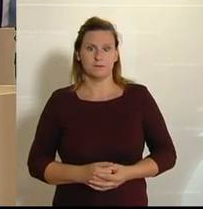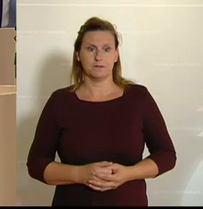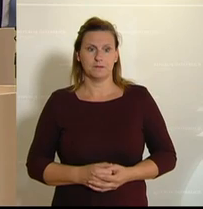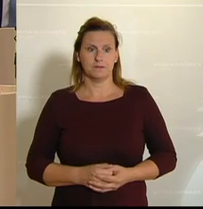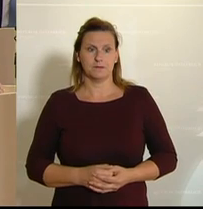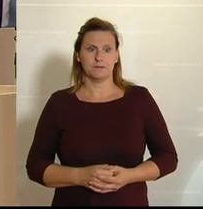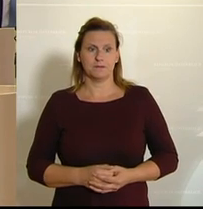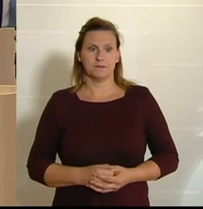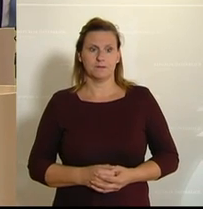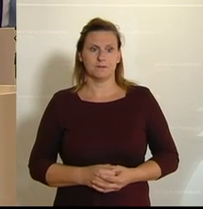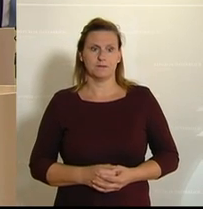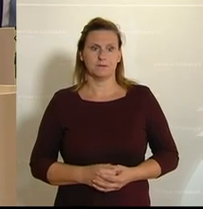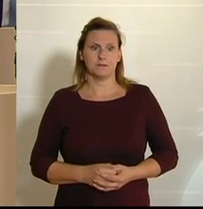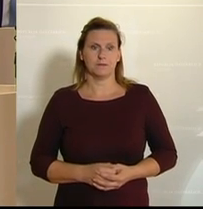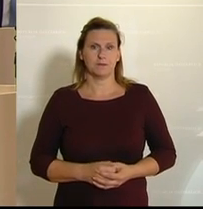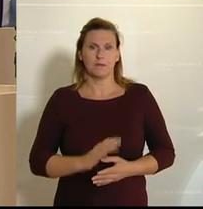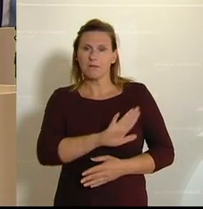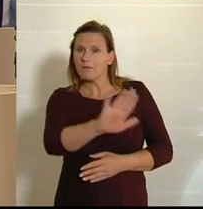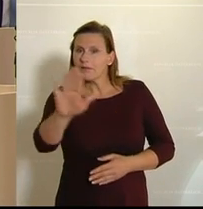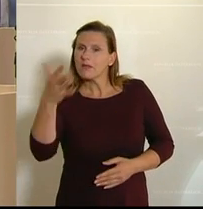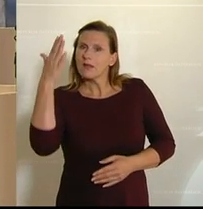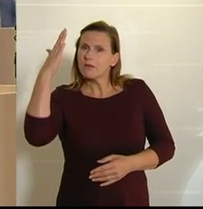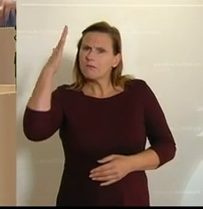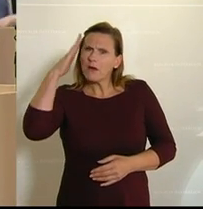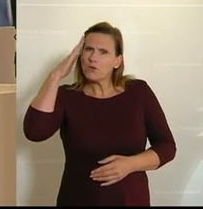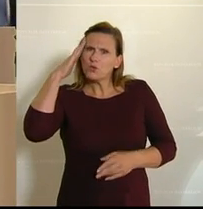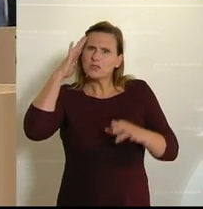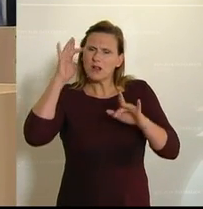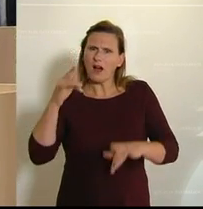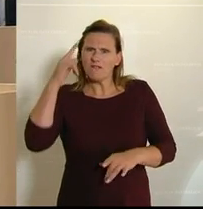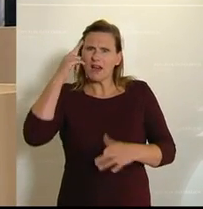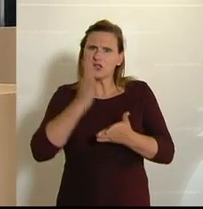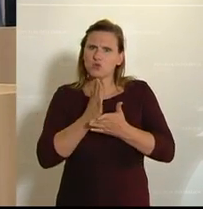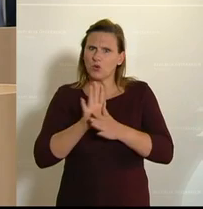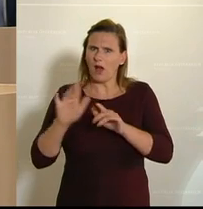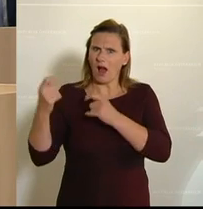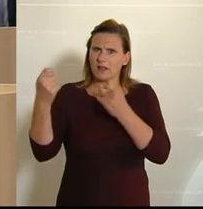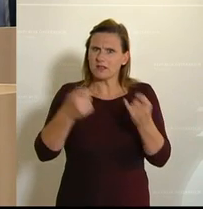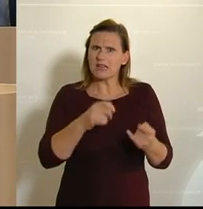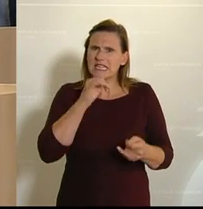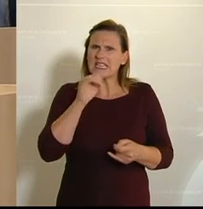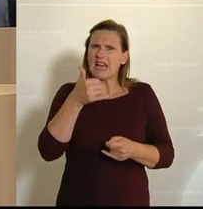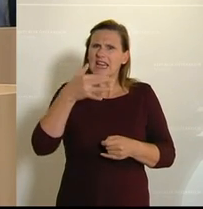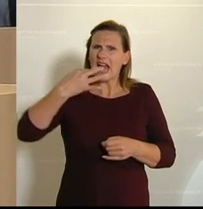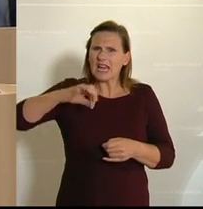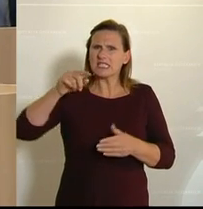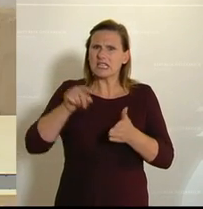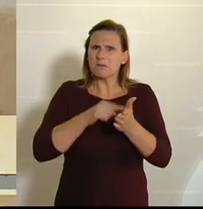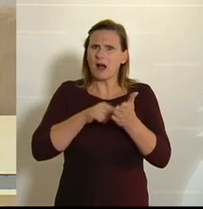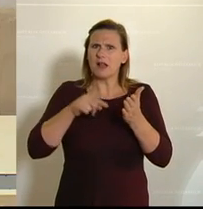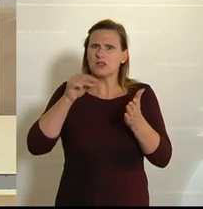Ist Ihnen eigentlich bewusst, dass in Ihrem Antrag kein einziges Mal